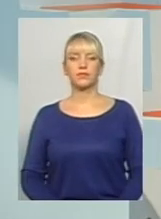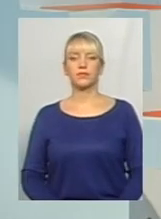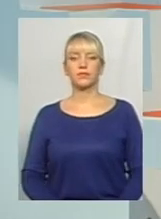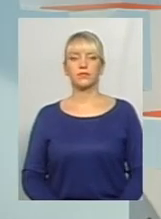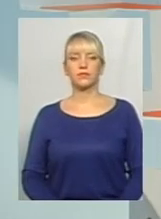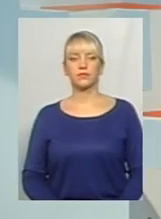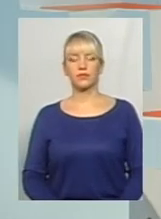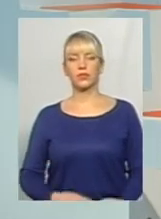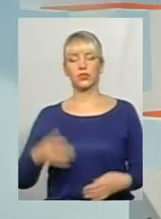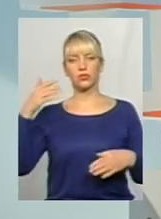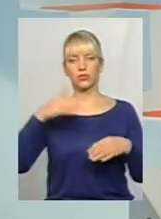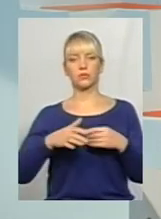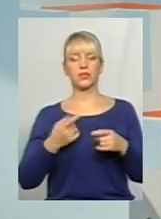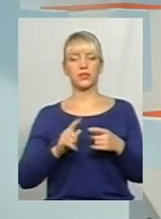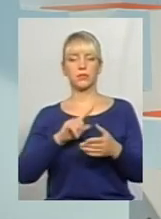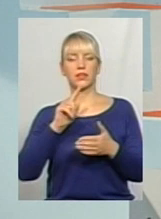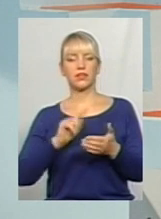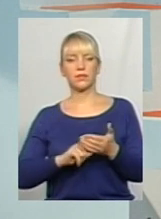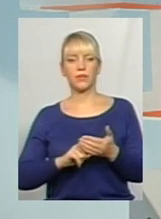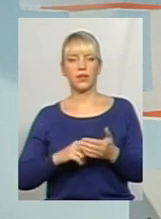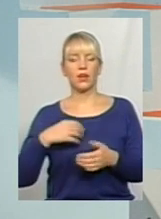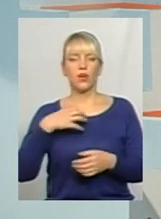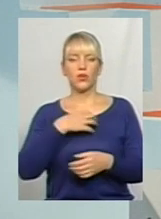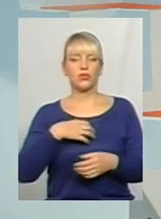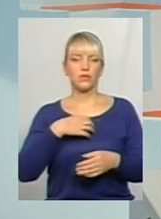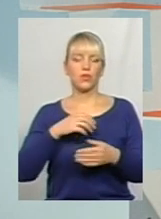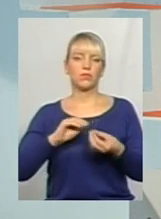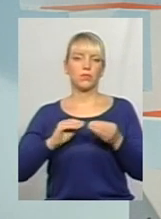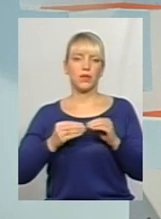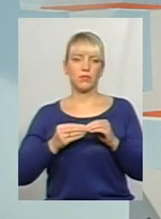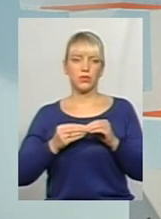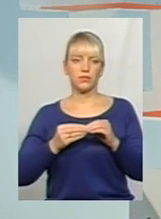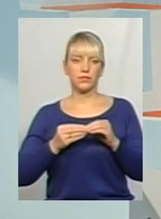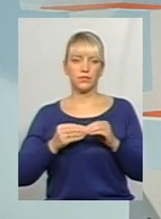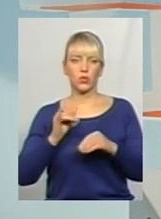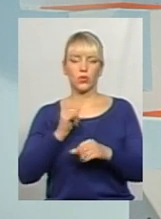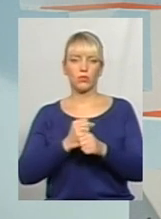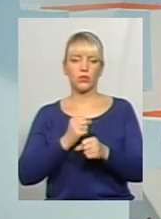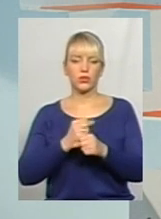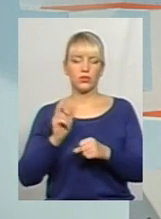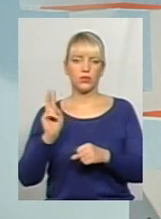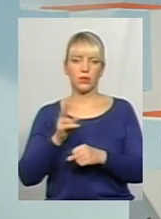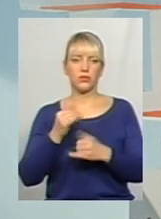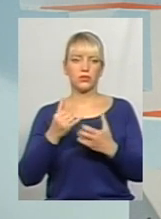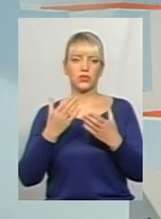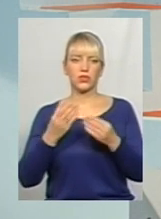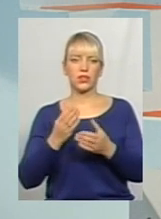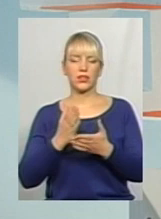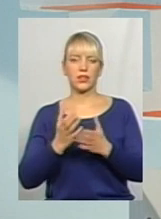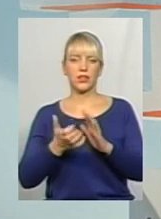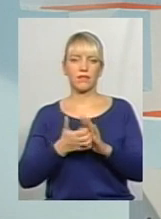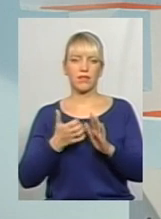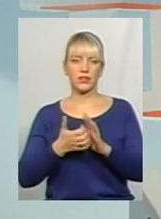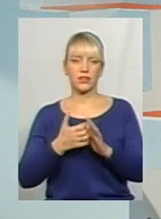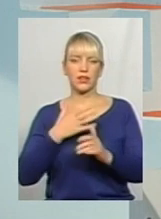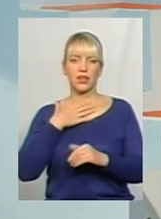Зрозуміло дане питання. Основною проблемою в роботі тролейбусів на сьогоднішній день це є нехватка,